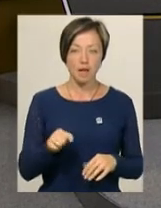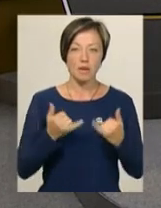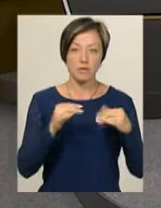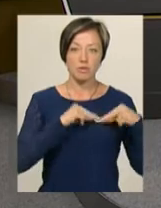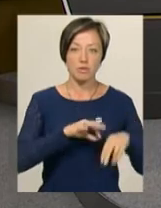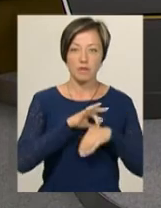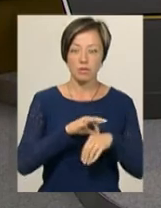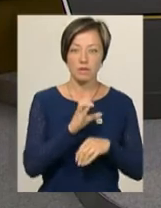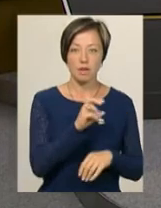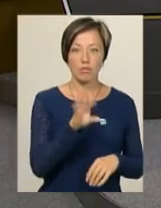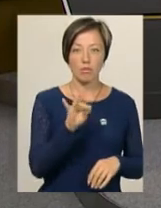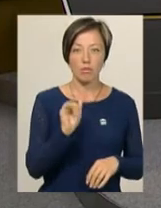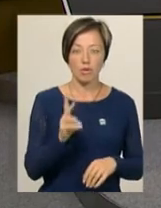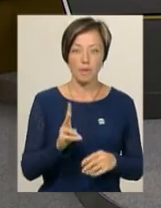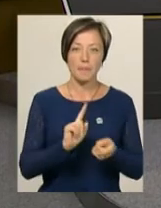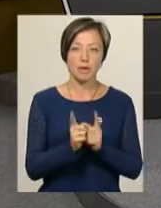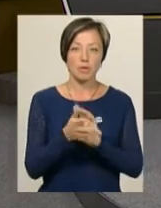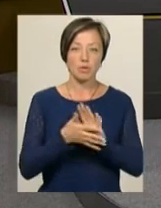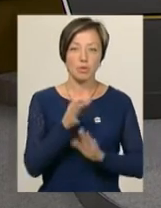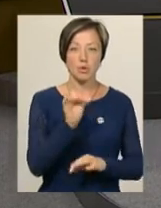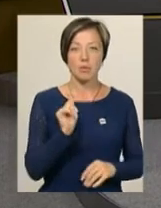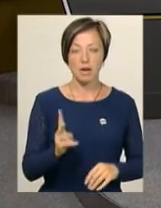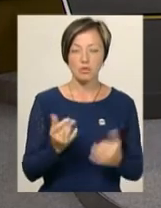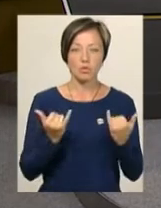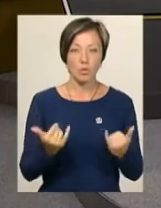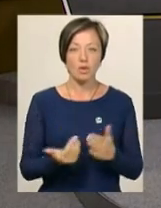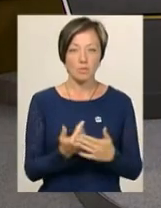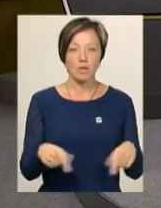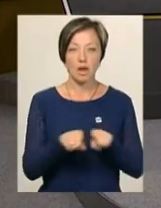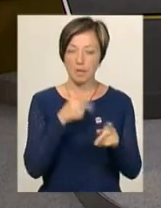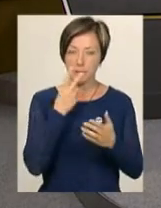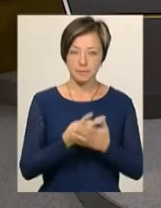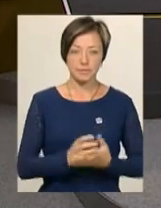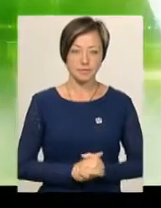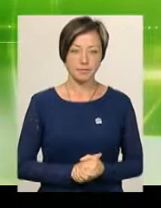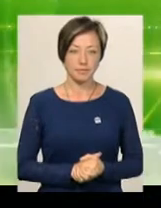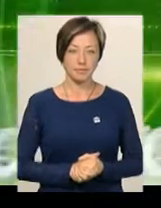студії ведуча Світлана Поробок, диктор жестової мови Ольга Рибак. Сьогодні у випуску ви побачите.